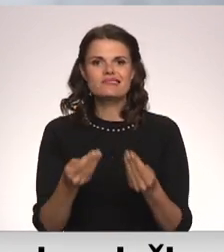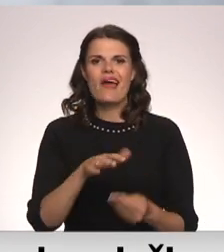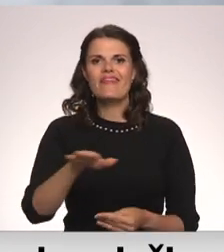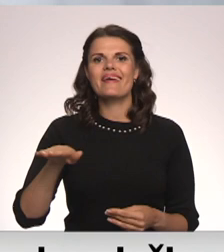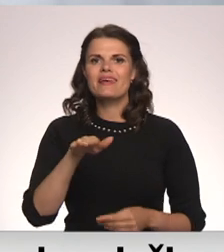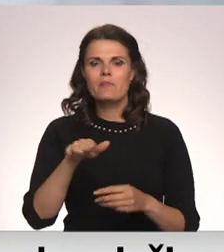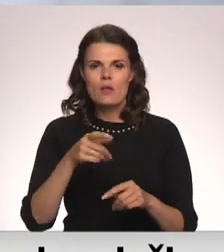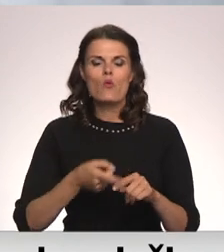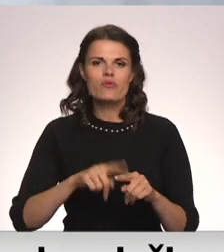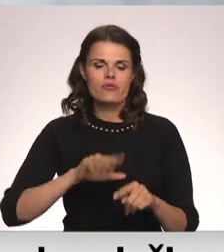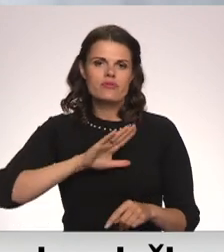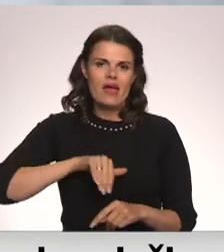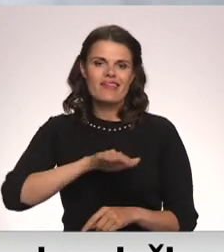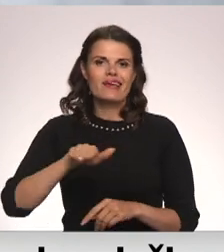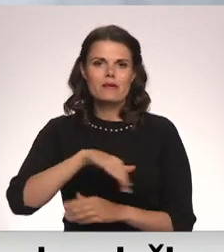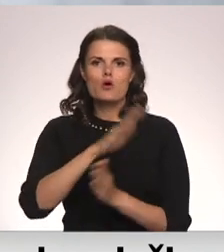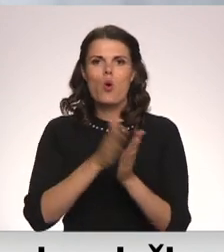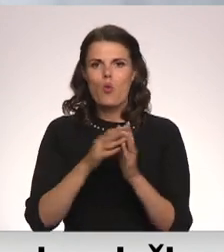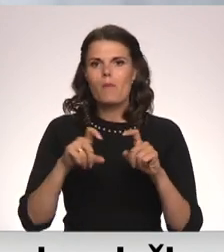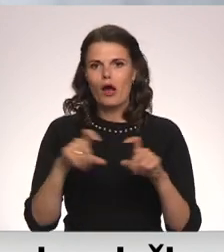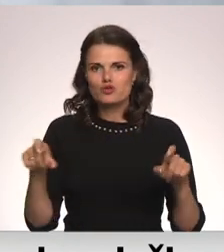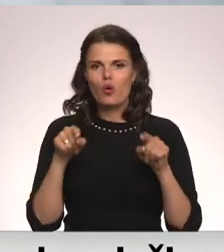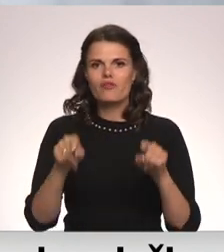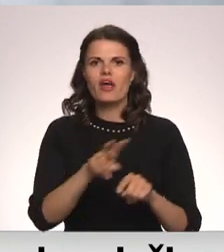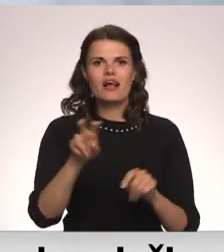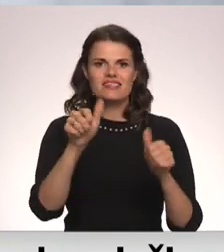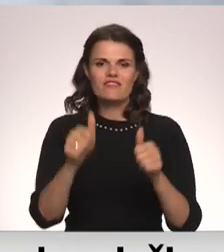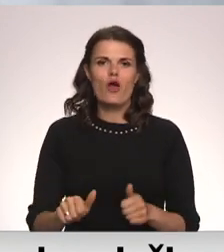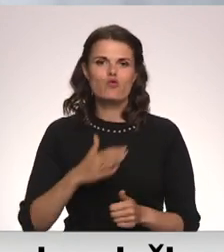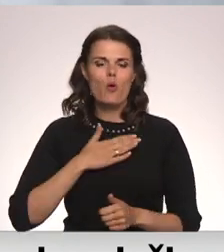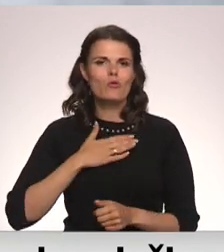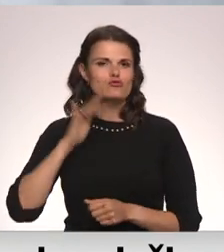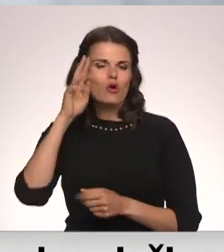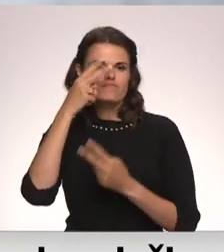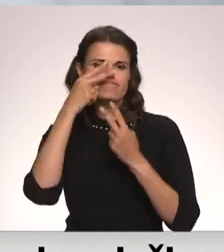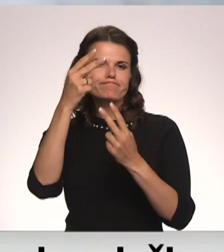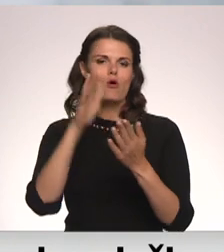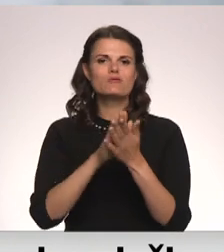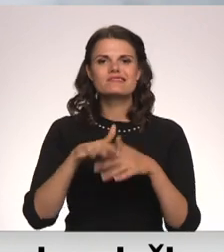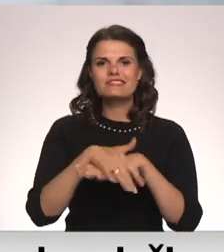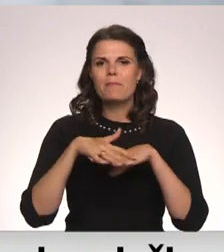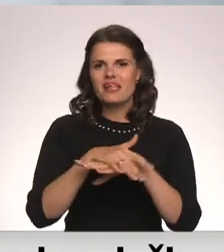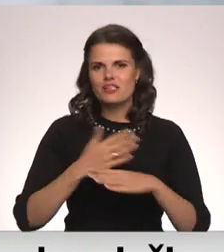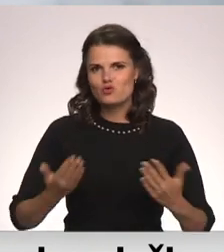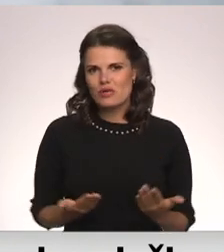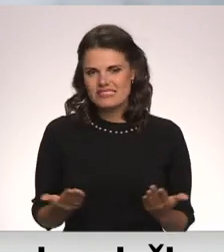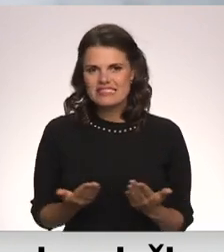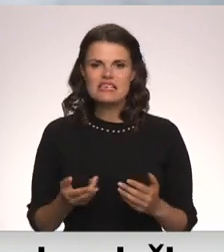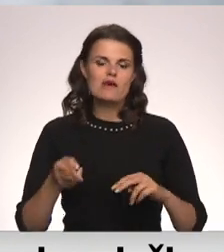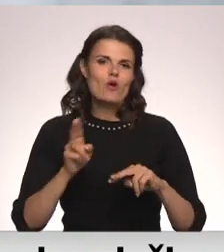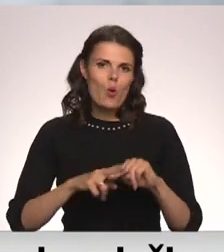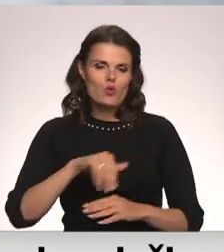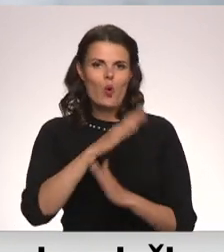Un tad ģimene kopā ar skolu ir tie, kas veido mūsu skatījumu uz sabiedrisko dzīvi un vispār uz